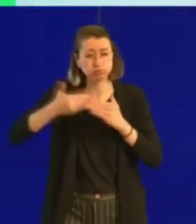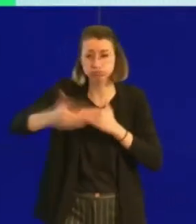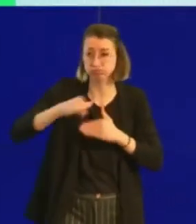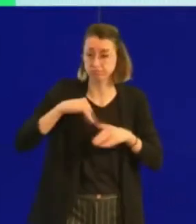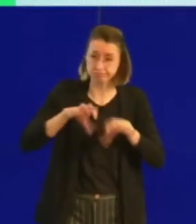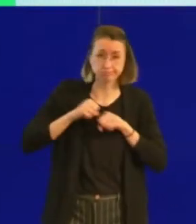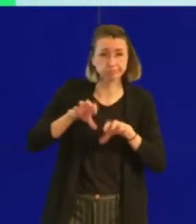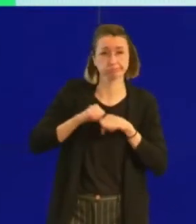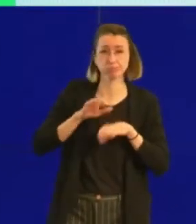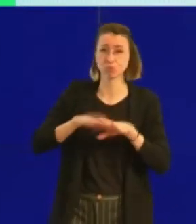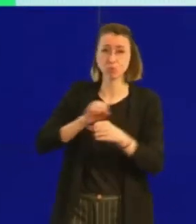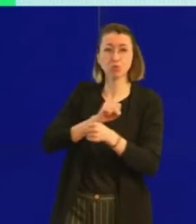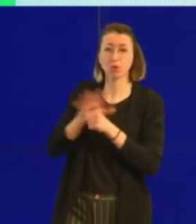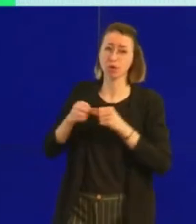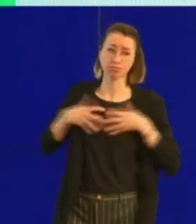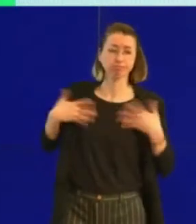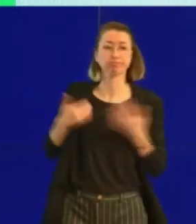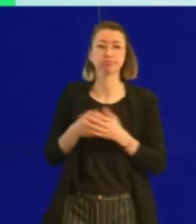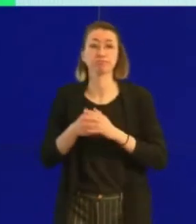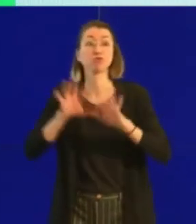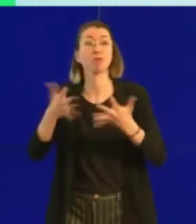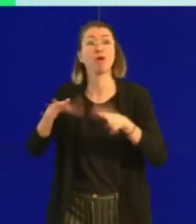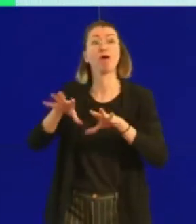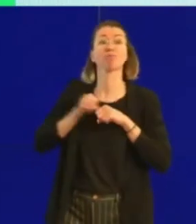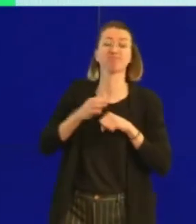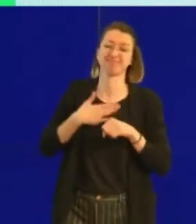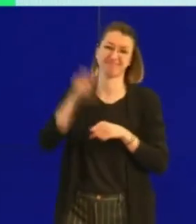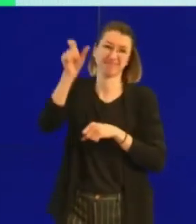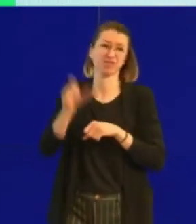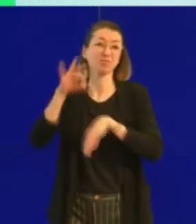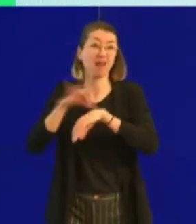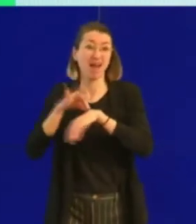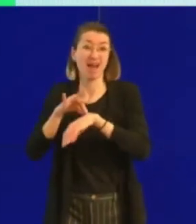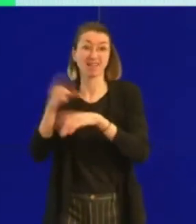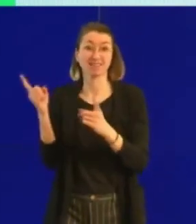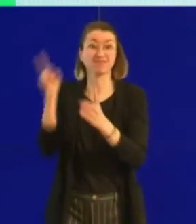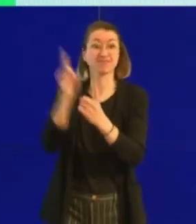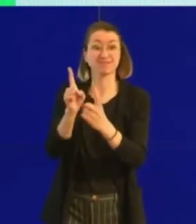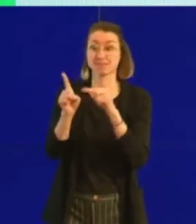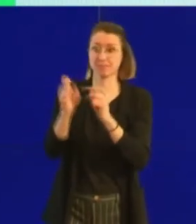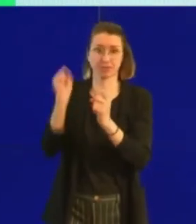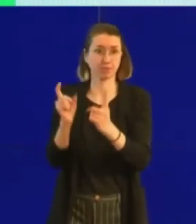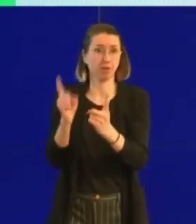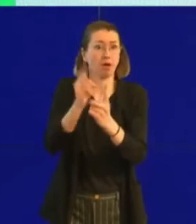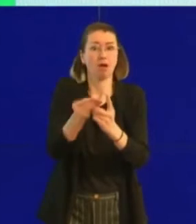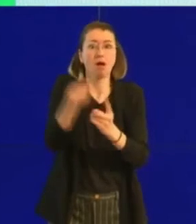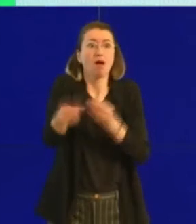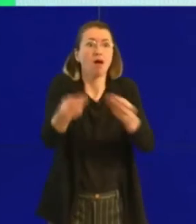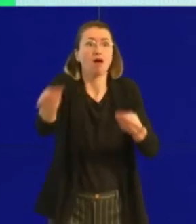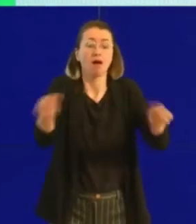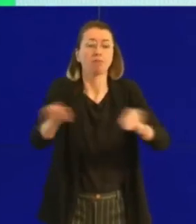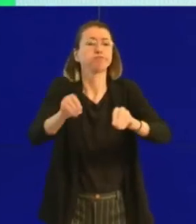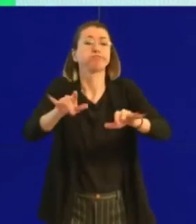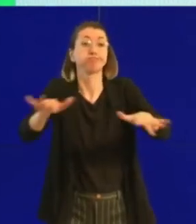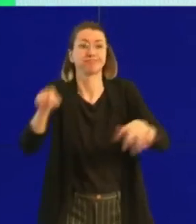par d'autres personnes qui sont infectées et contagieuses, mais nous n'avons pas d'argument pour dire que ce sont des personnes qui ont moins